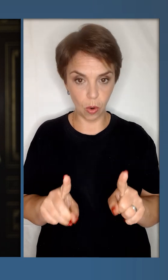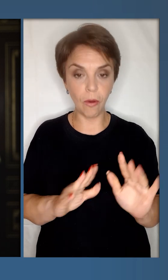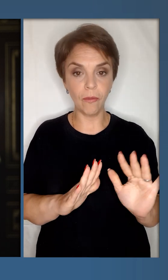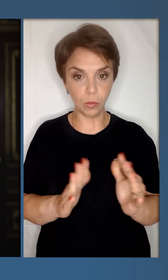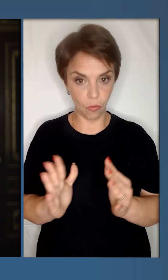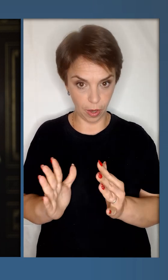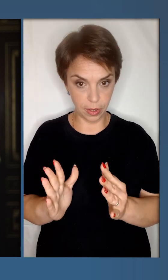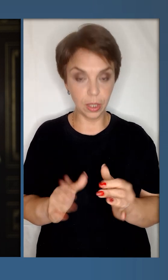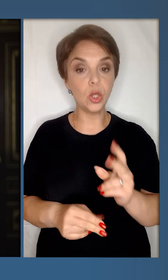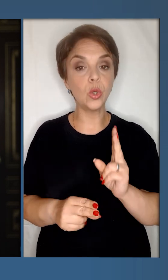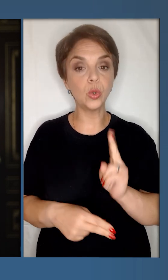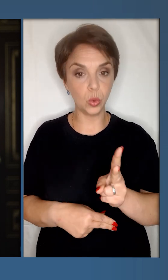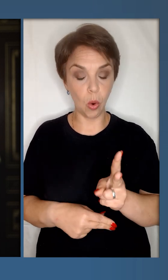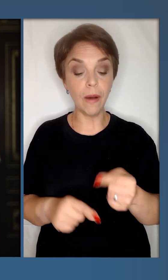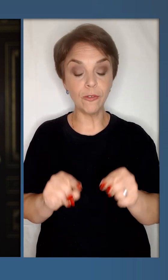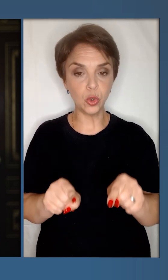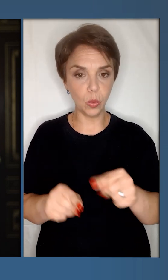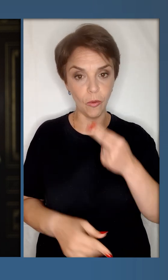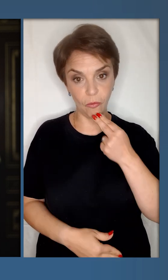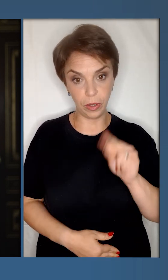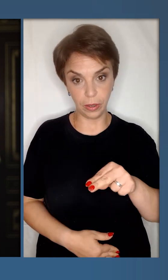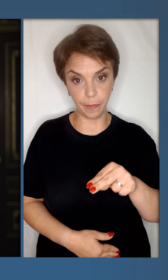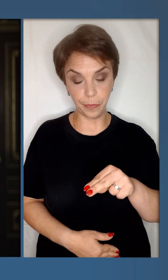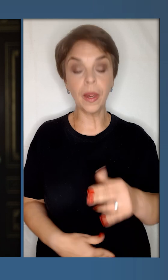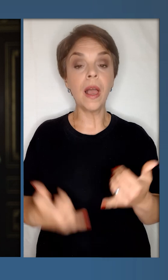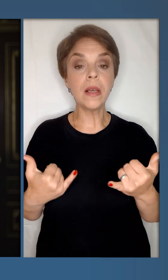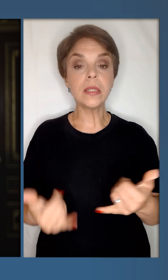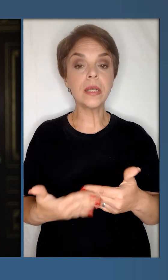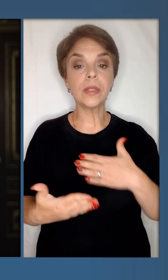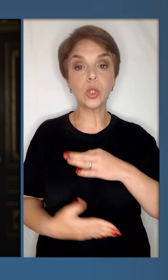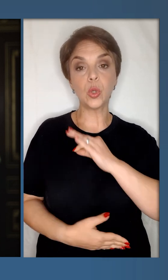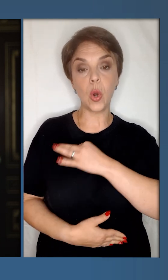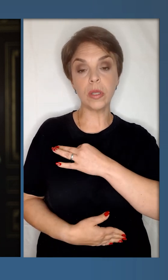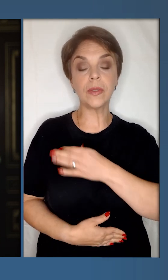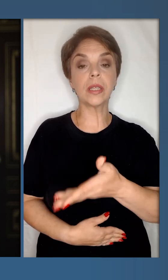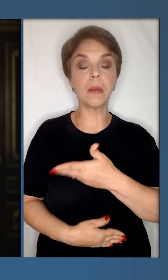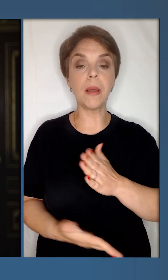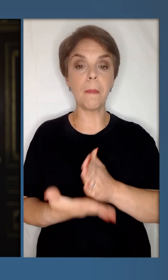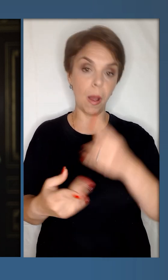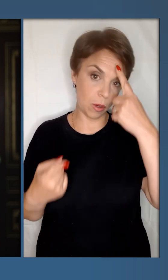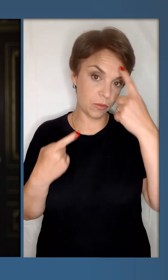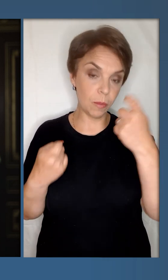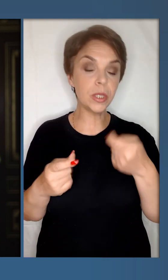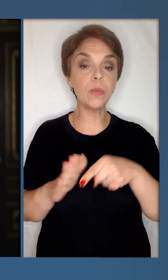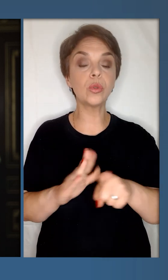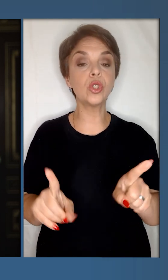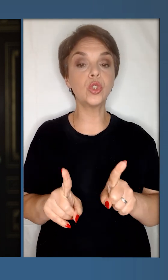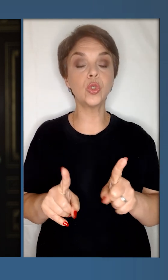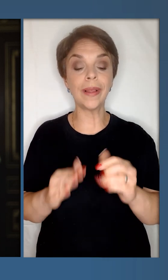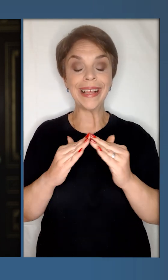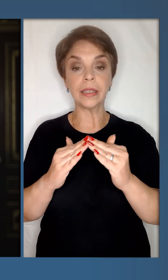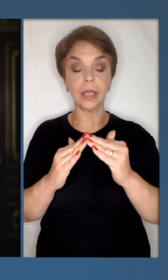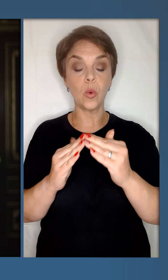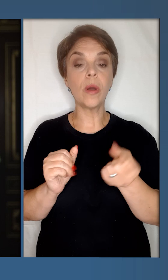відбувається і хто в цьому винен. Зараз від нашої розвідки ми маємо інформацію про те, що